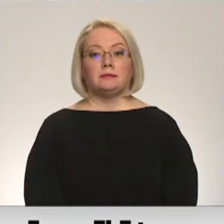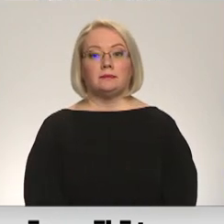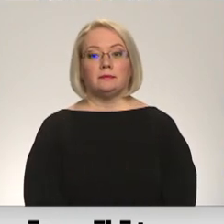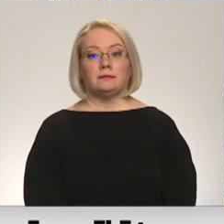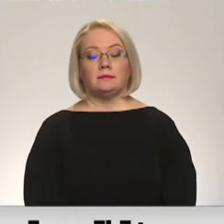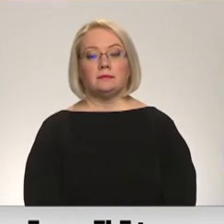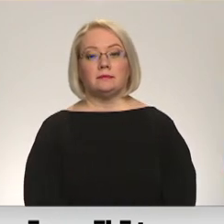Mārs Vans Milovs.